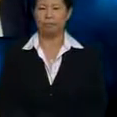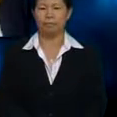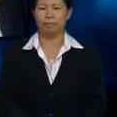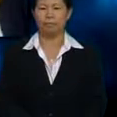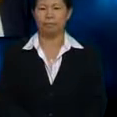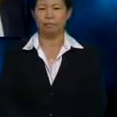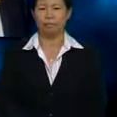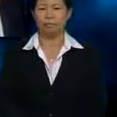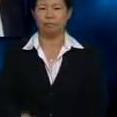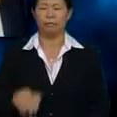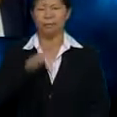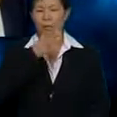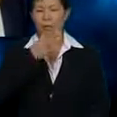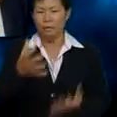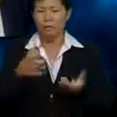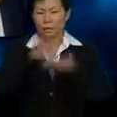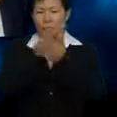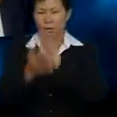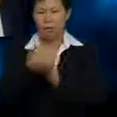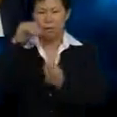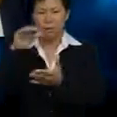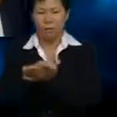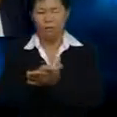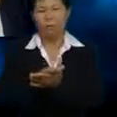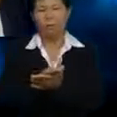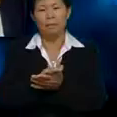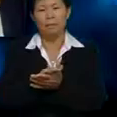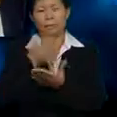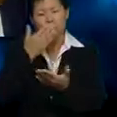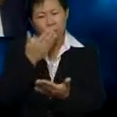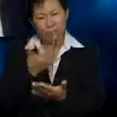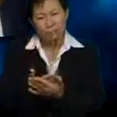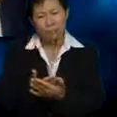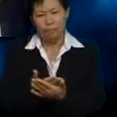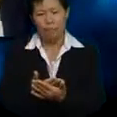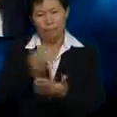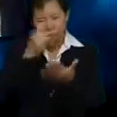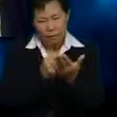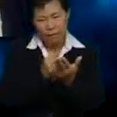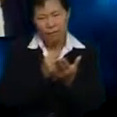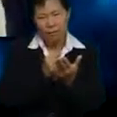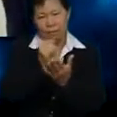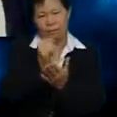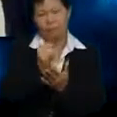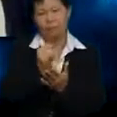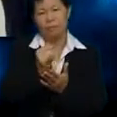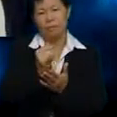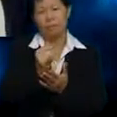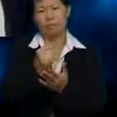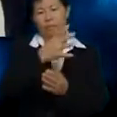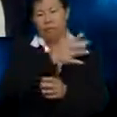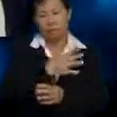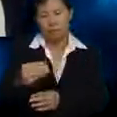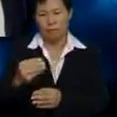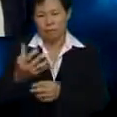Umi cuma nak jadi Isteri yang solehah Setia Dan dapat berkhidmat